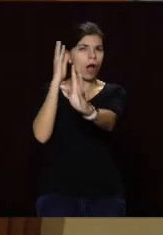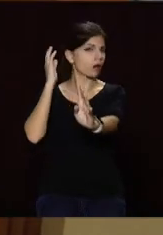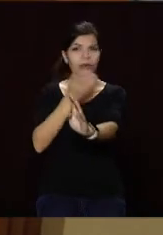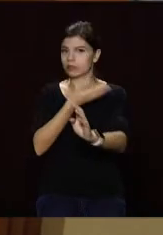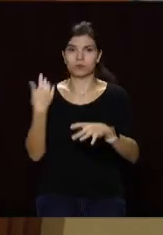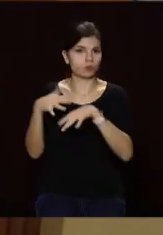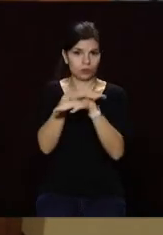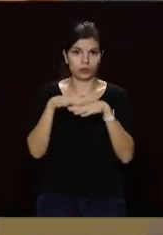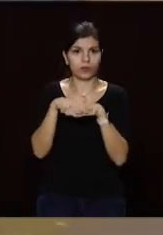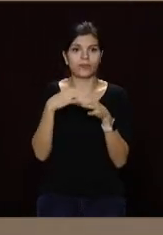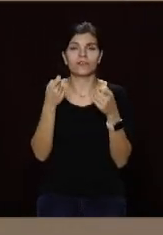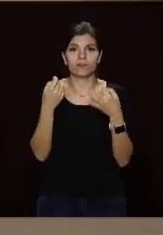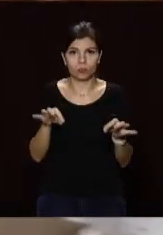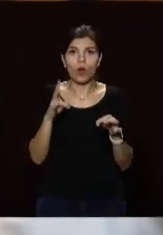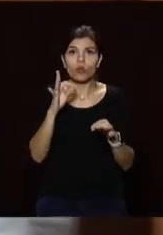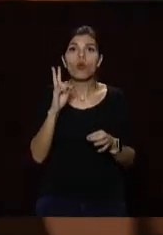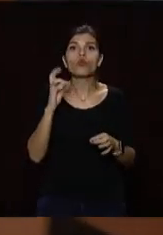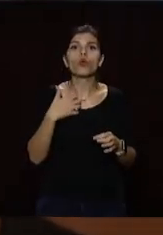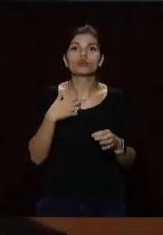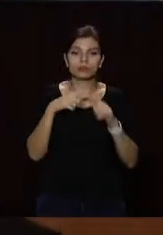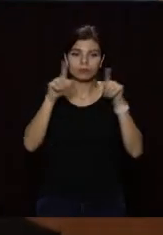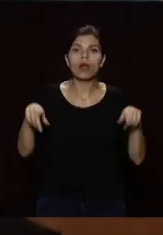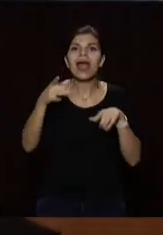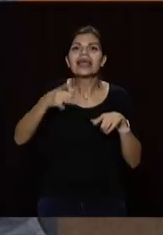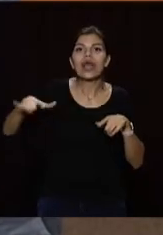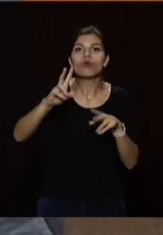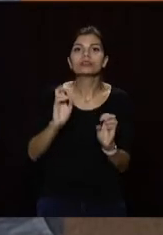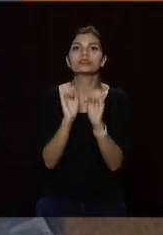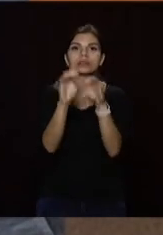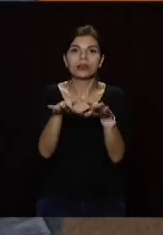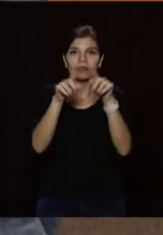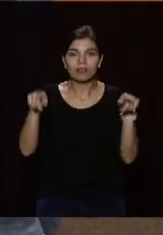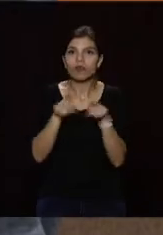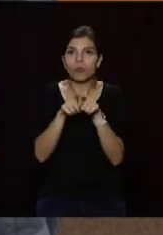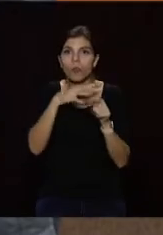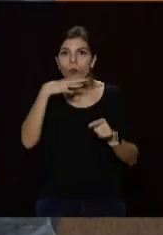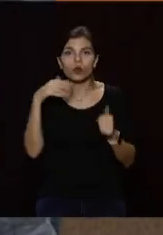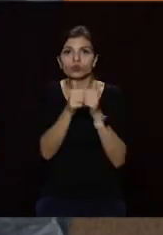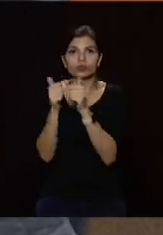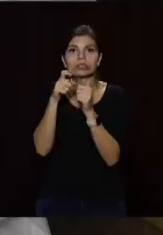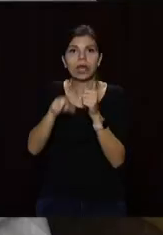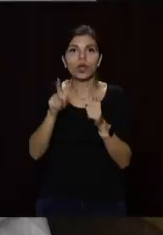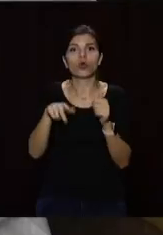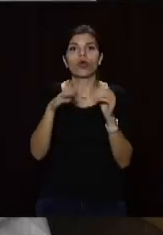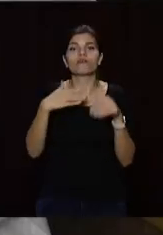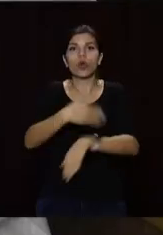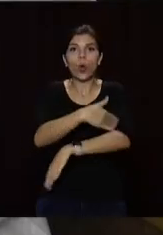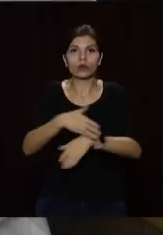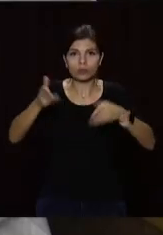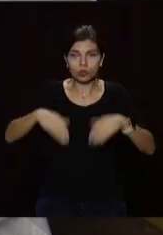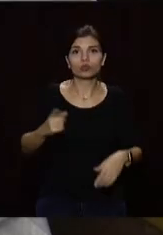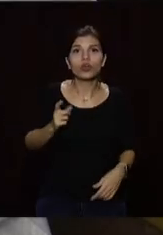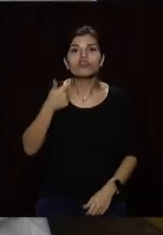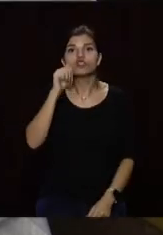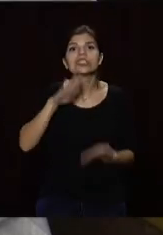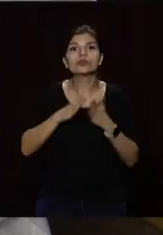натовпопроте охочих здати протоколи все одно багато. Чекають у сесійній залі та коридорах. З очорашньої